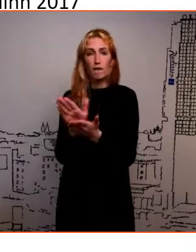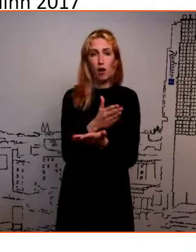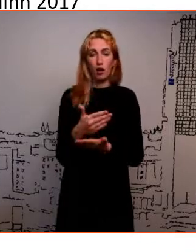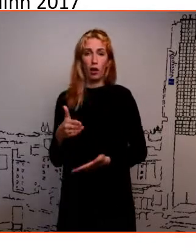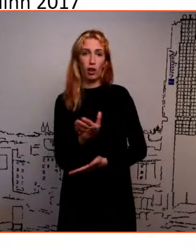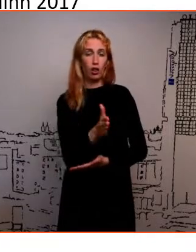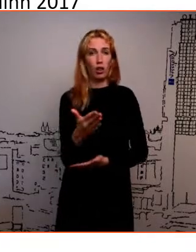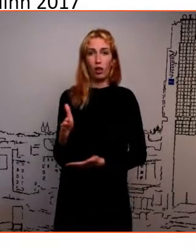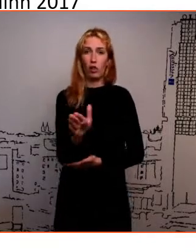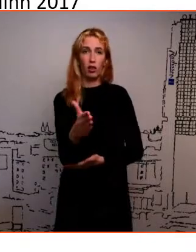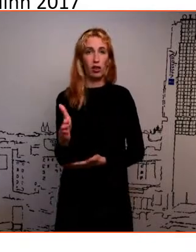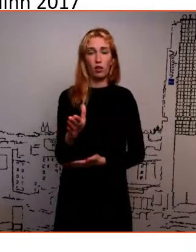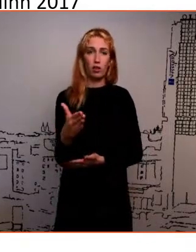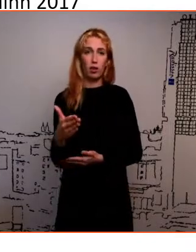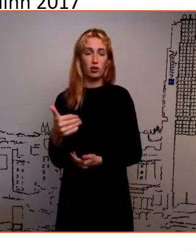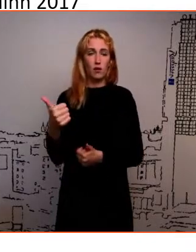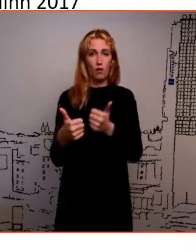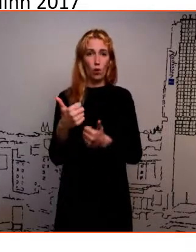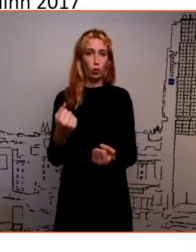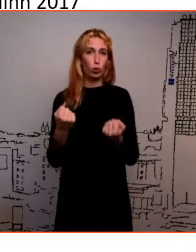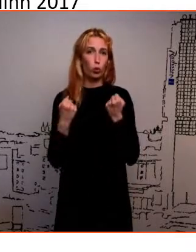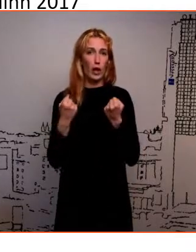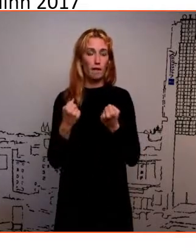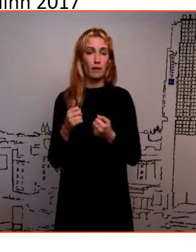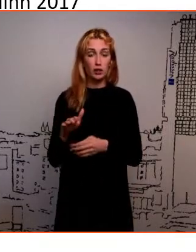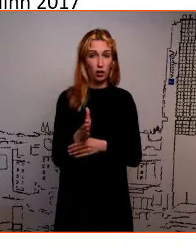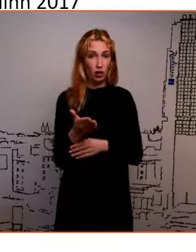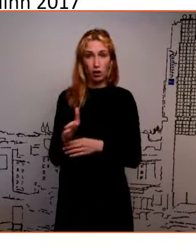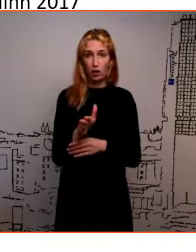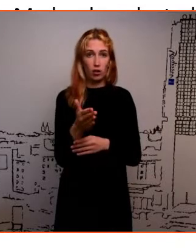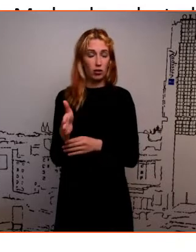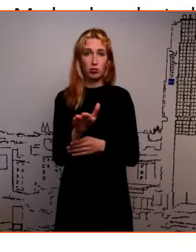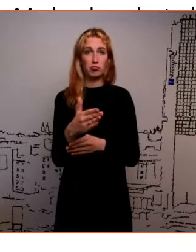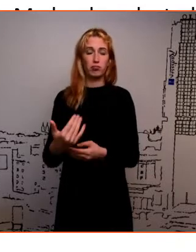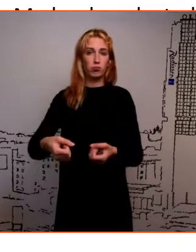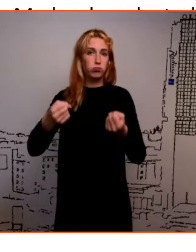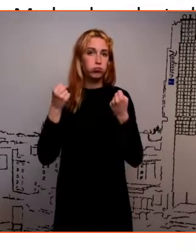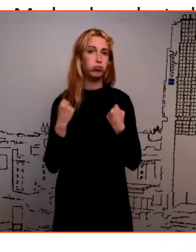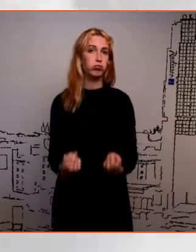päris-päris selline tugev võitlus, et kõige sellese sorjanteerumine on üks varasvords.